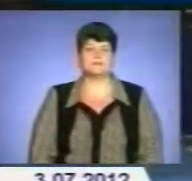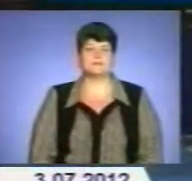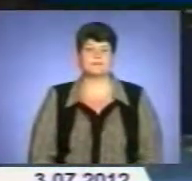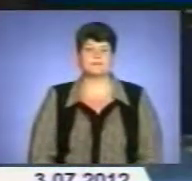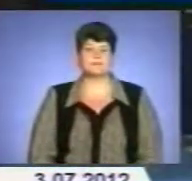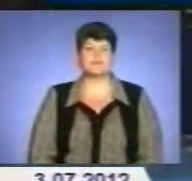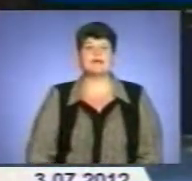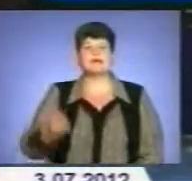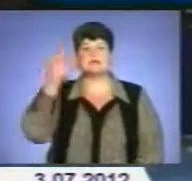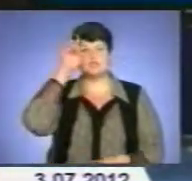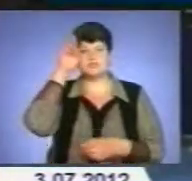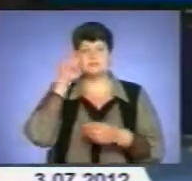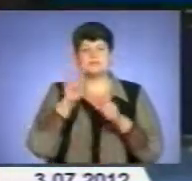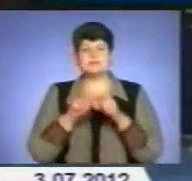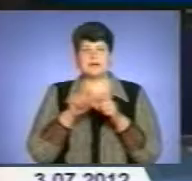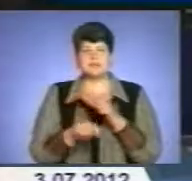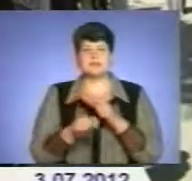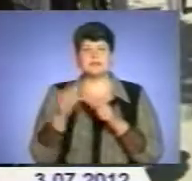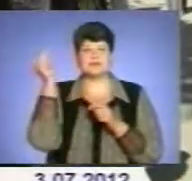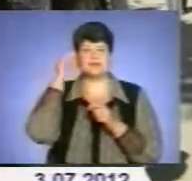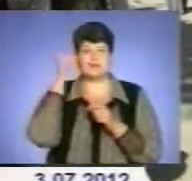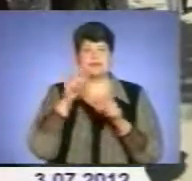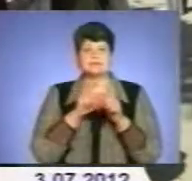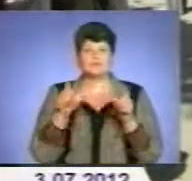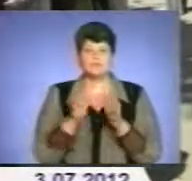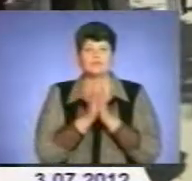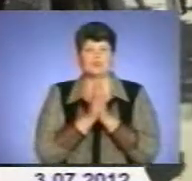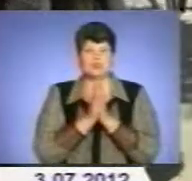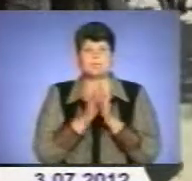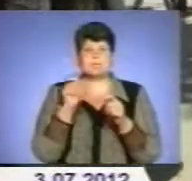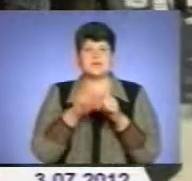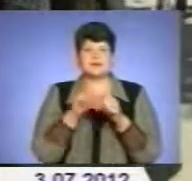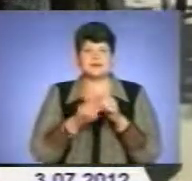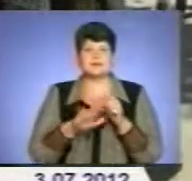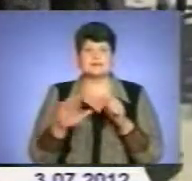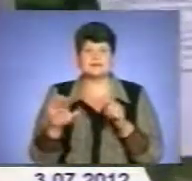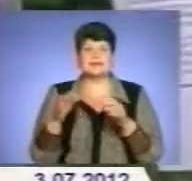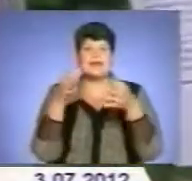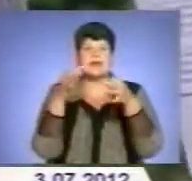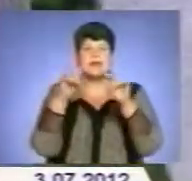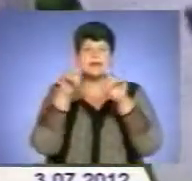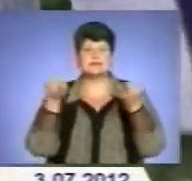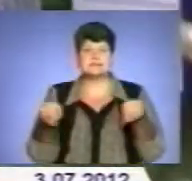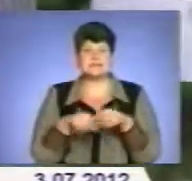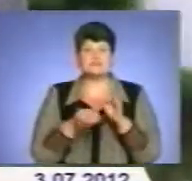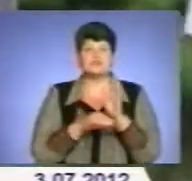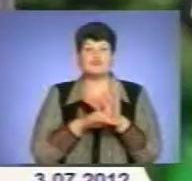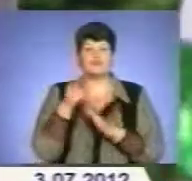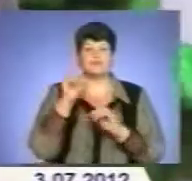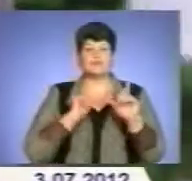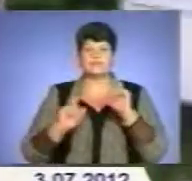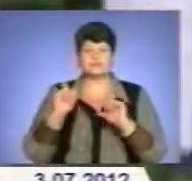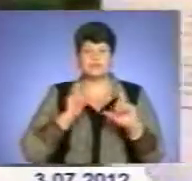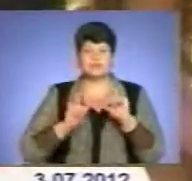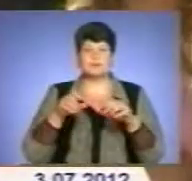Державна інспекція навчальних закладів закликає абітурієнтів перевіряти наявність ліцензій у вищих навчальних закладах, до яких вони подають